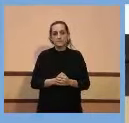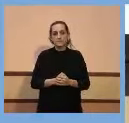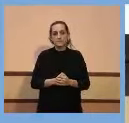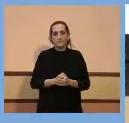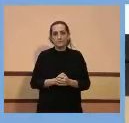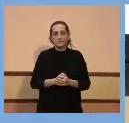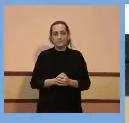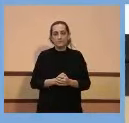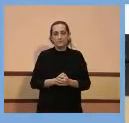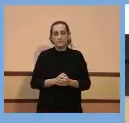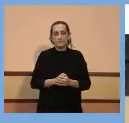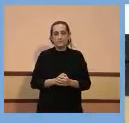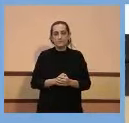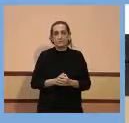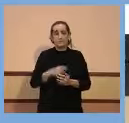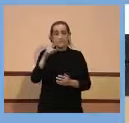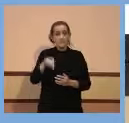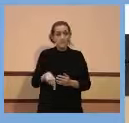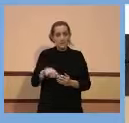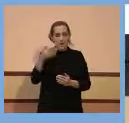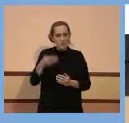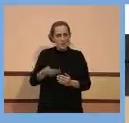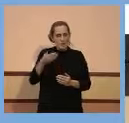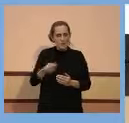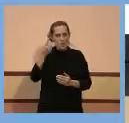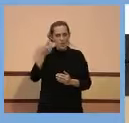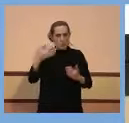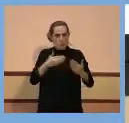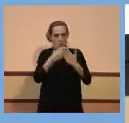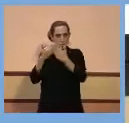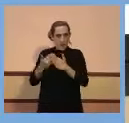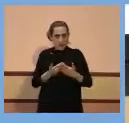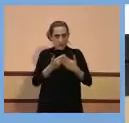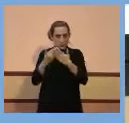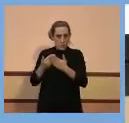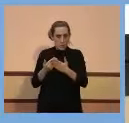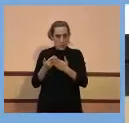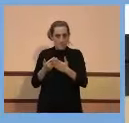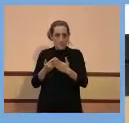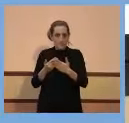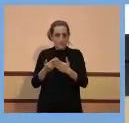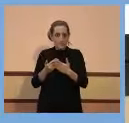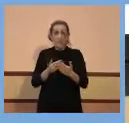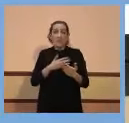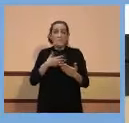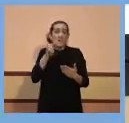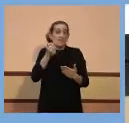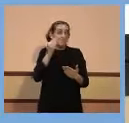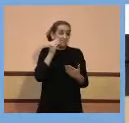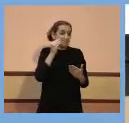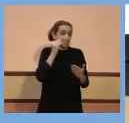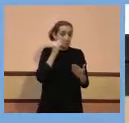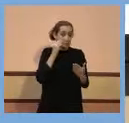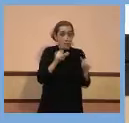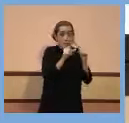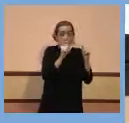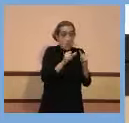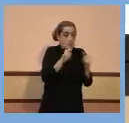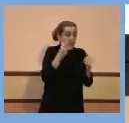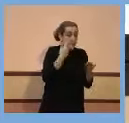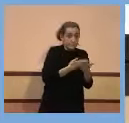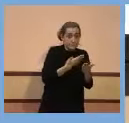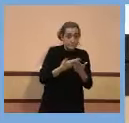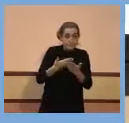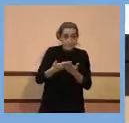un estudi, en aquest cas de modelització, no hi ha estudis amb dades reals, però de modelització